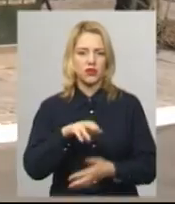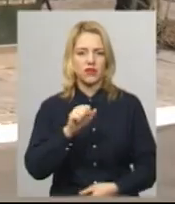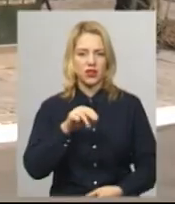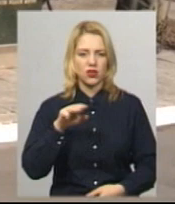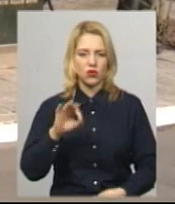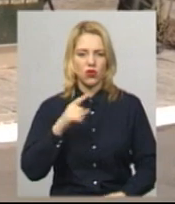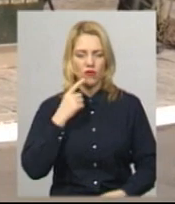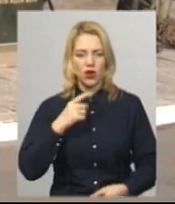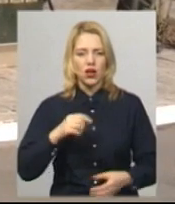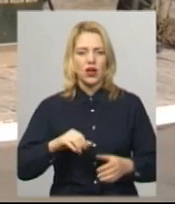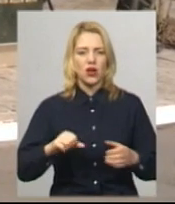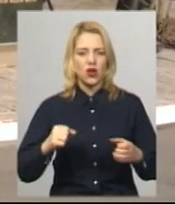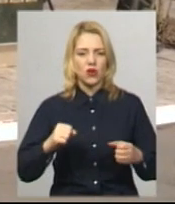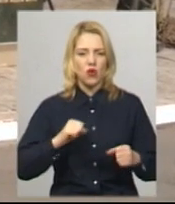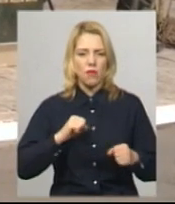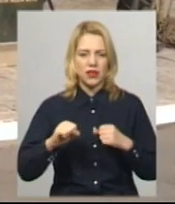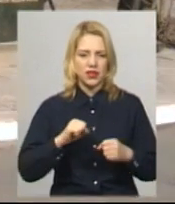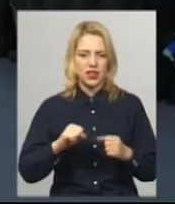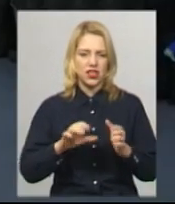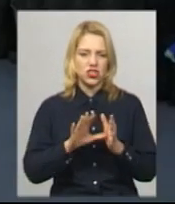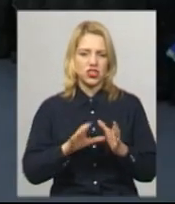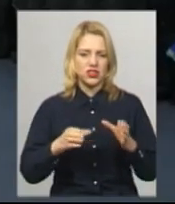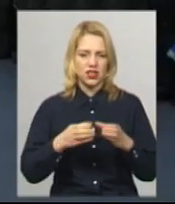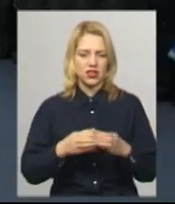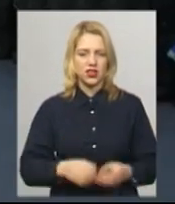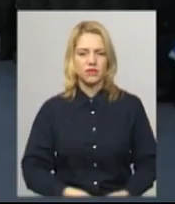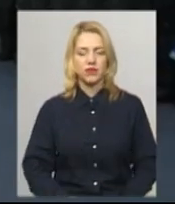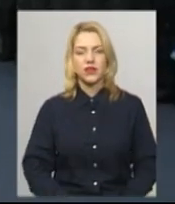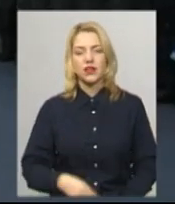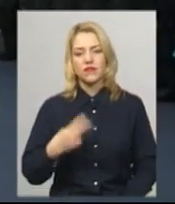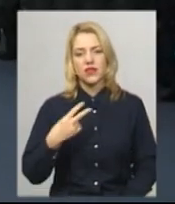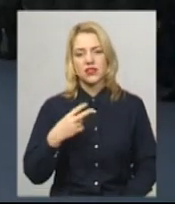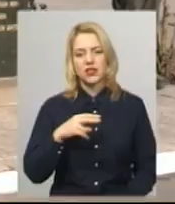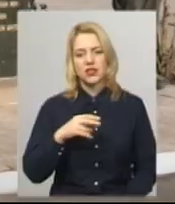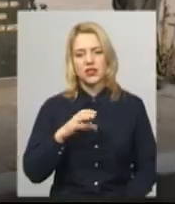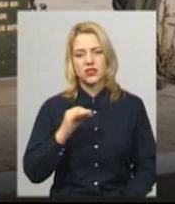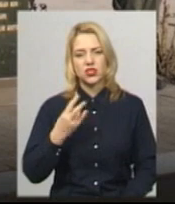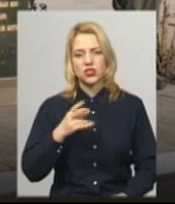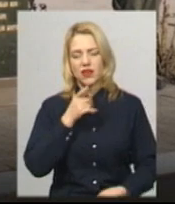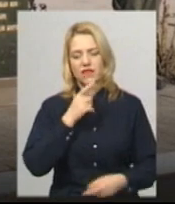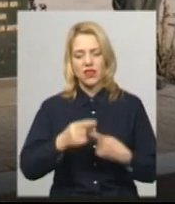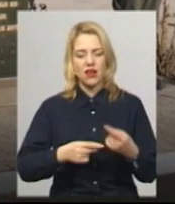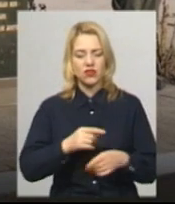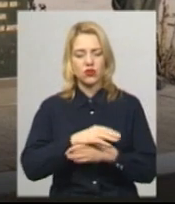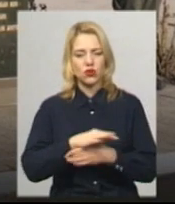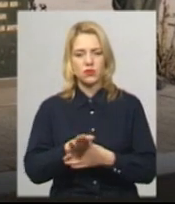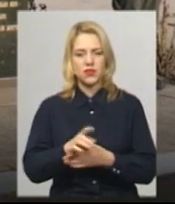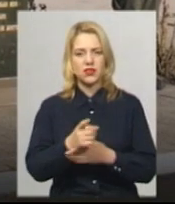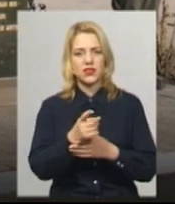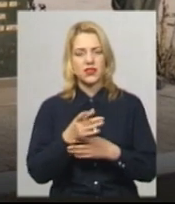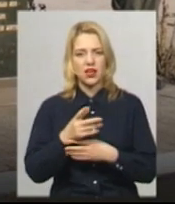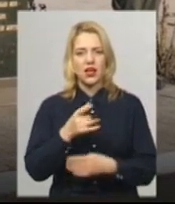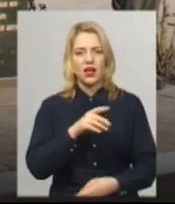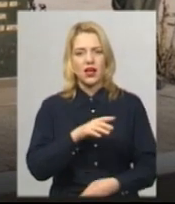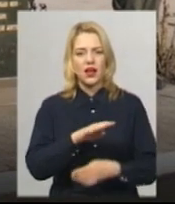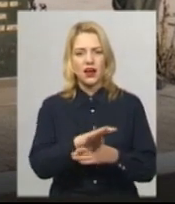3056 Сергій Вакуленко. 24 січня начинок обстріло з реактивні стем залпового вогню «Град»